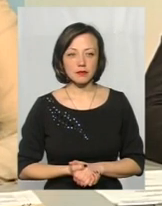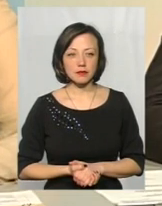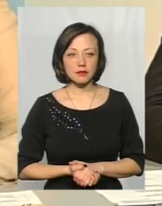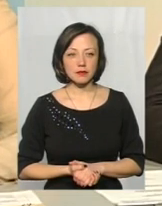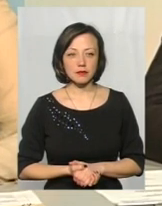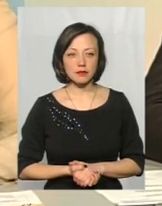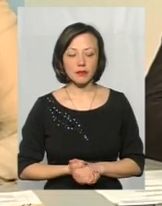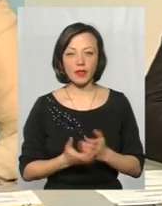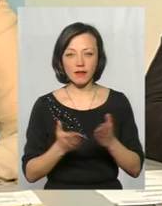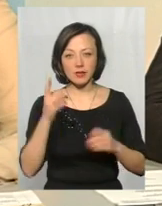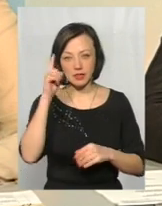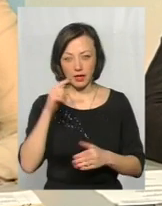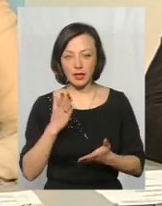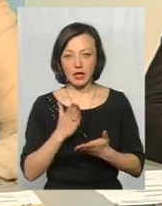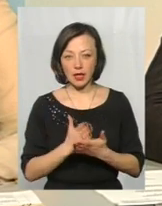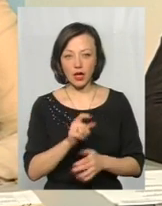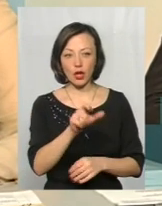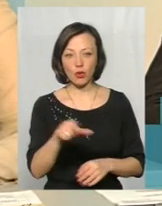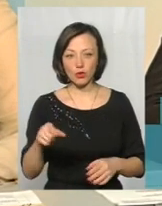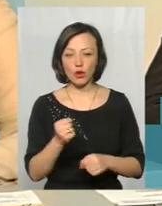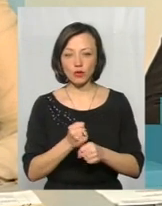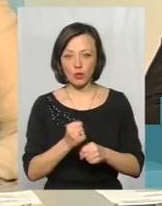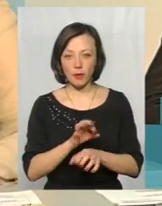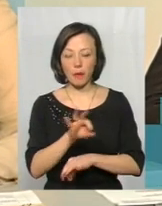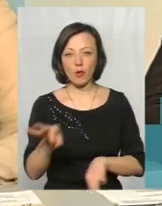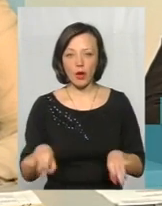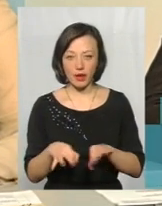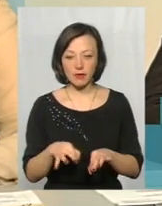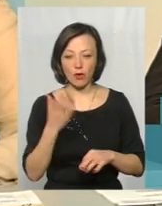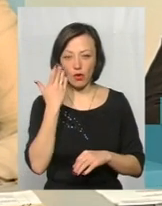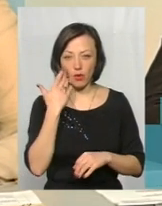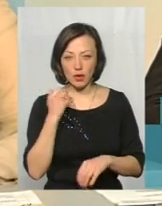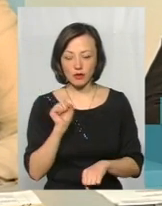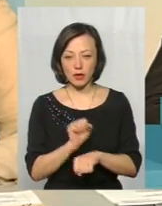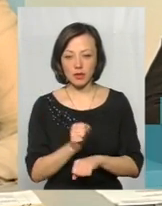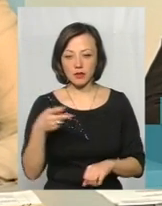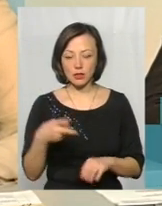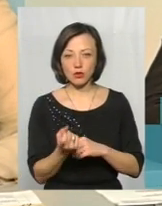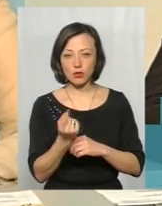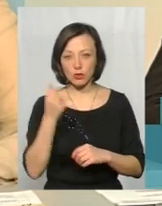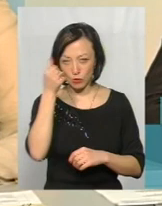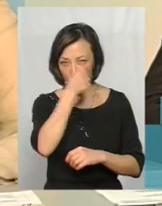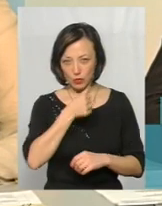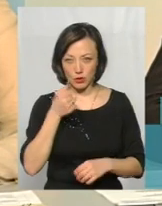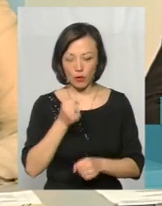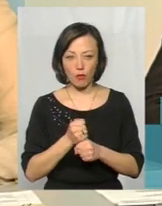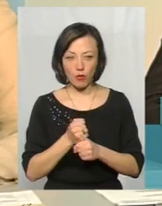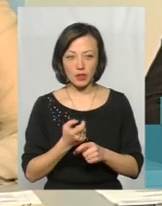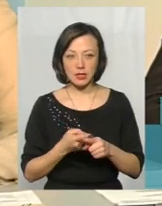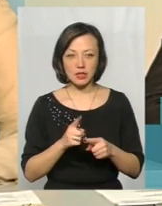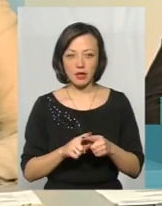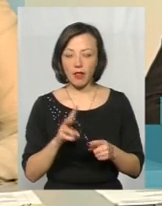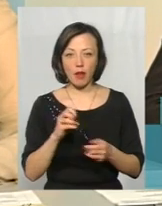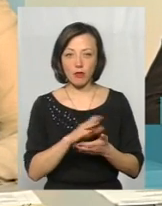є люди, які розробники проєктів ось цих, і коли зупиняють в 2011 році роботи, не